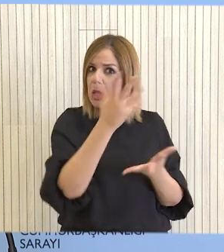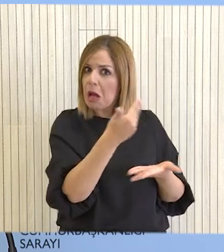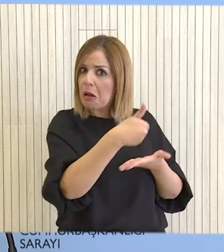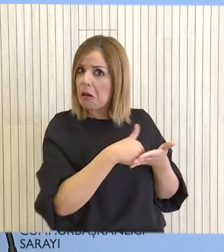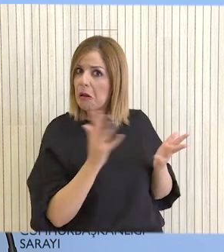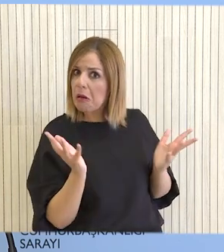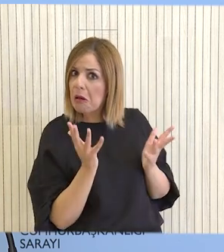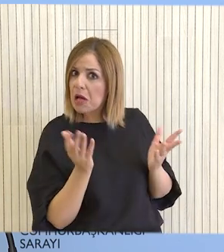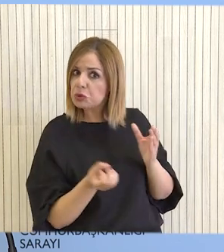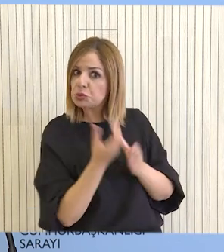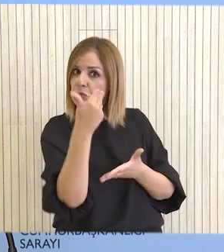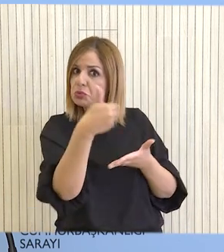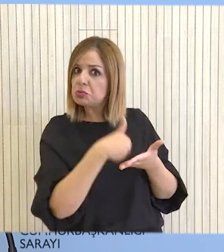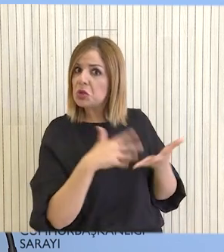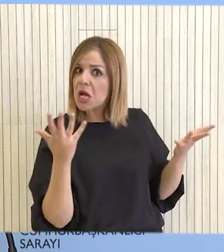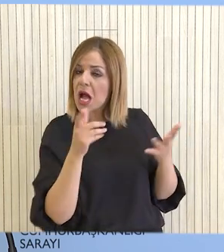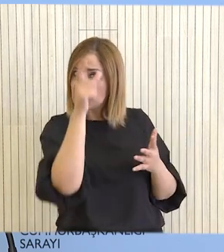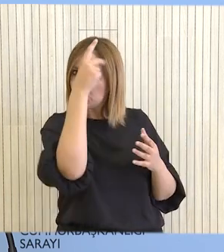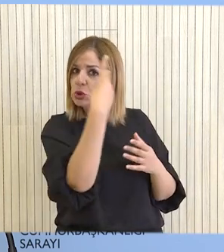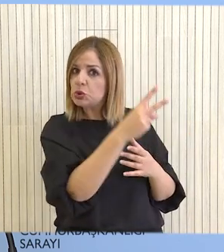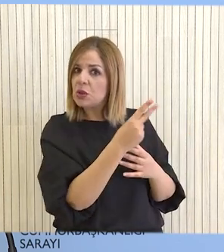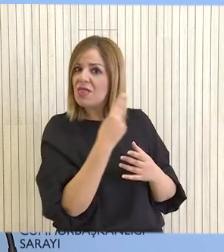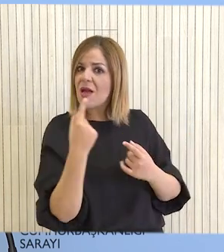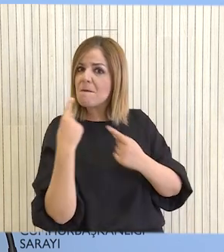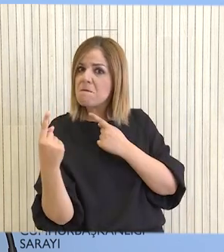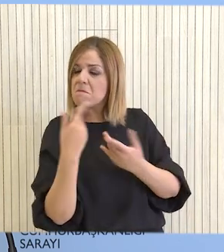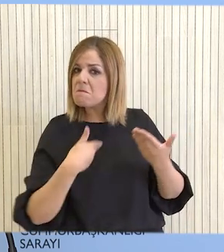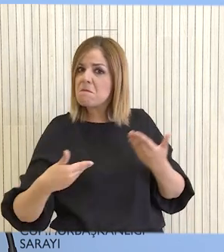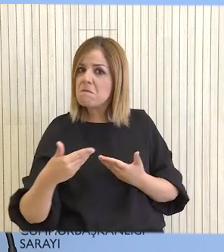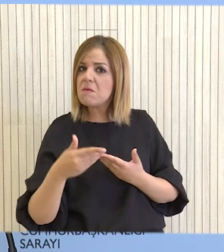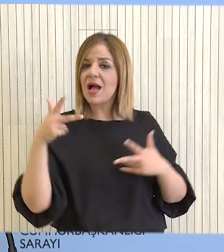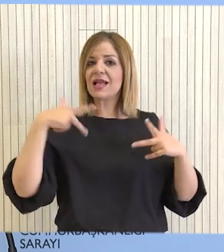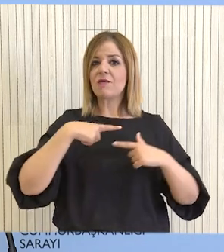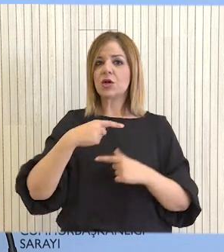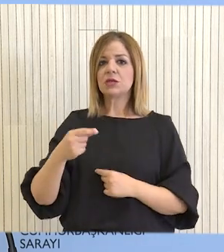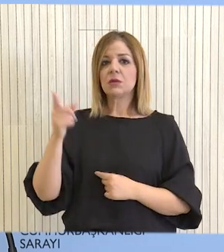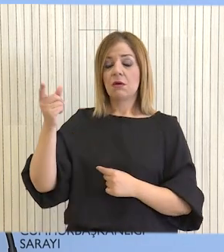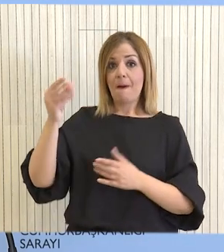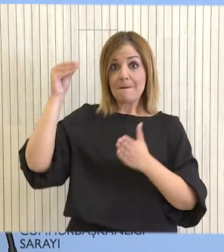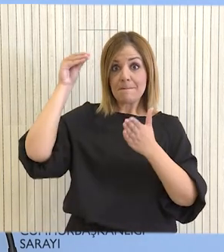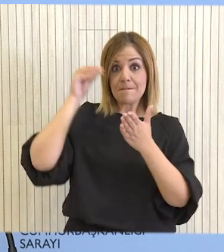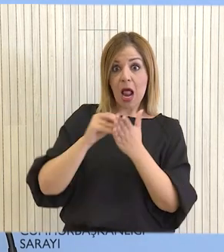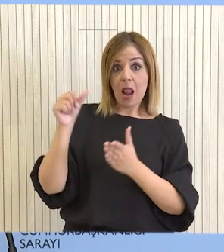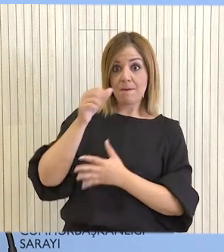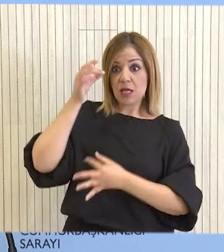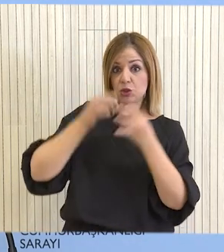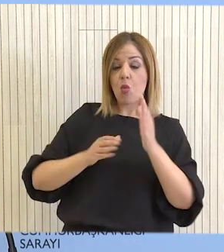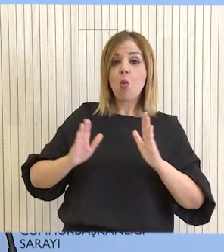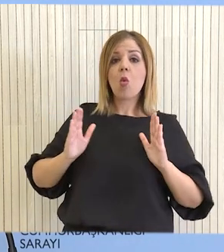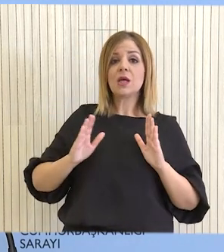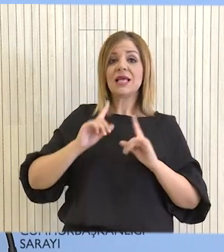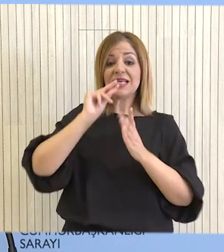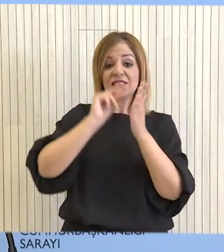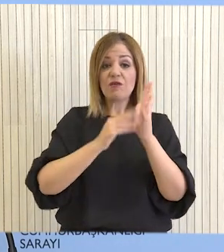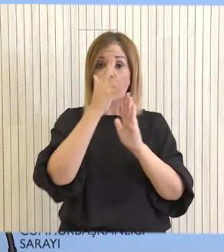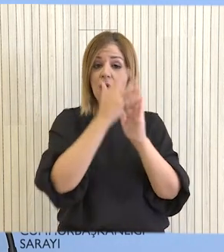κάποιου νέου ετοιμάτους. Συνήθως, αυτή η συνέχεια διαπραγμάτευσης που γίνεται. Δεν τίθεται ζήτημα επαναδιαπραγμάτευσης της συναντήληψης. Η συναντήληψη